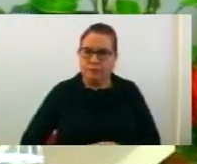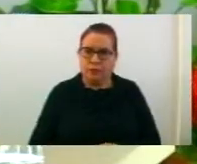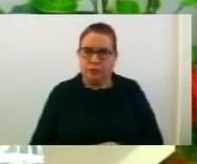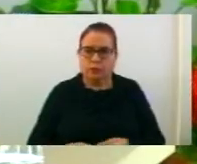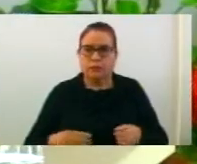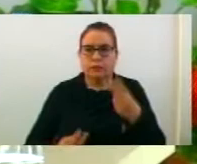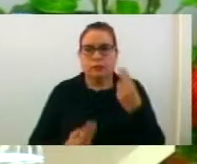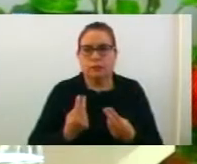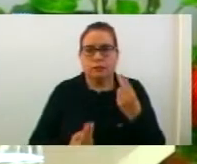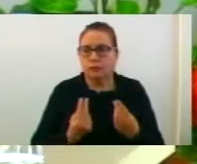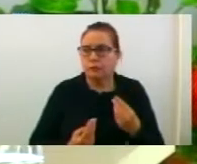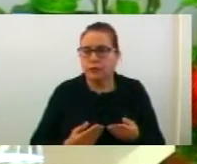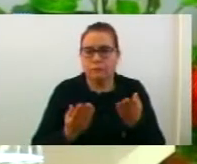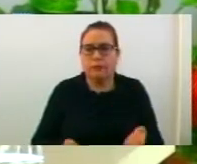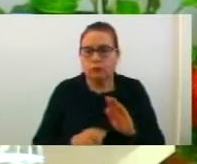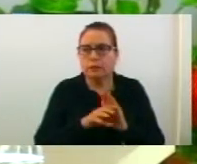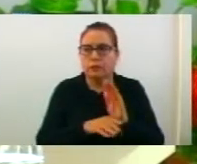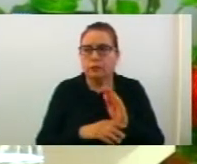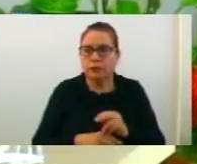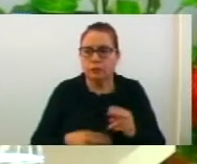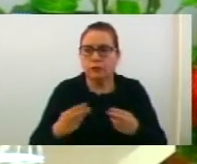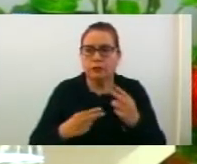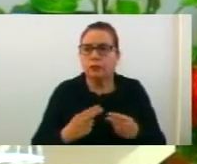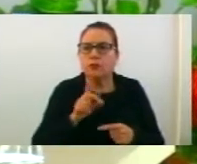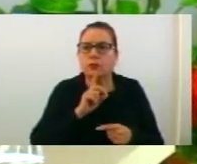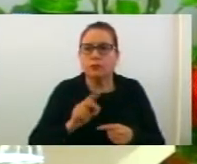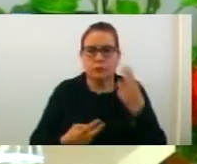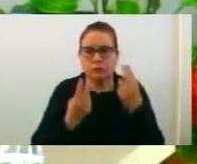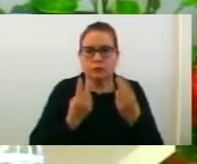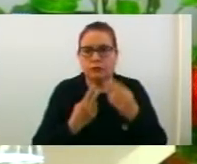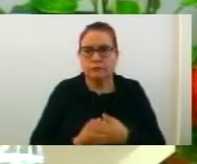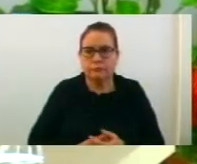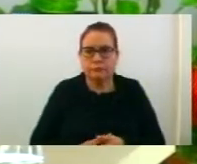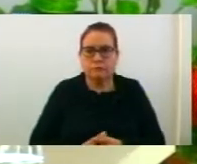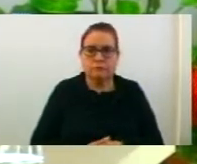Отварам претредс по прелог-планот и прелогот од комисијата. Дали некој ба разбор?